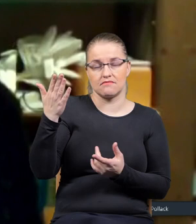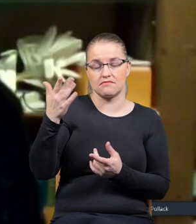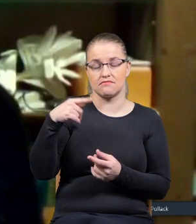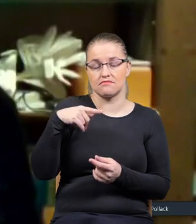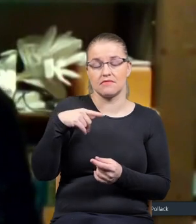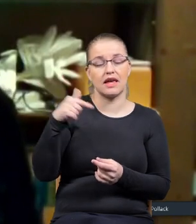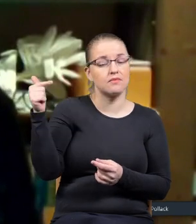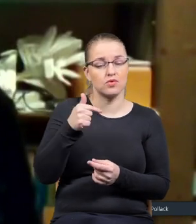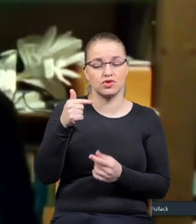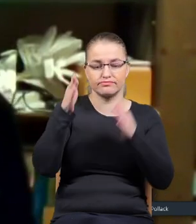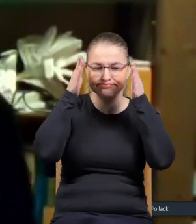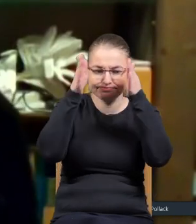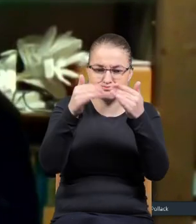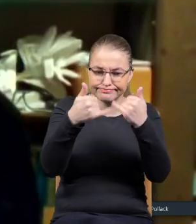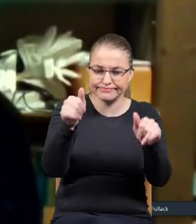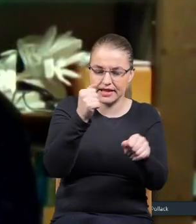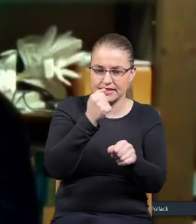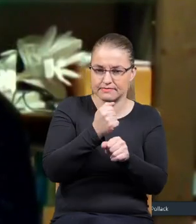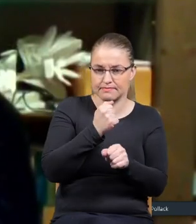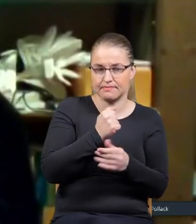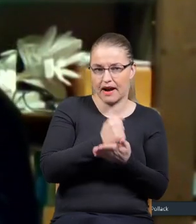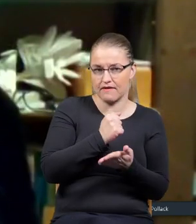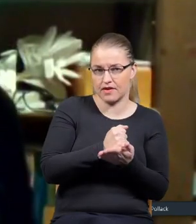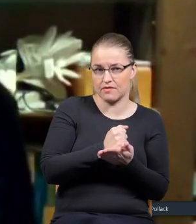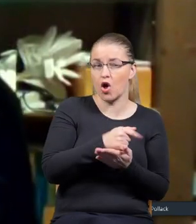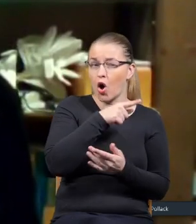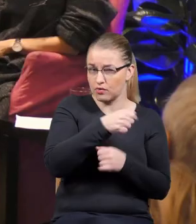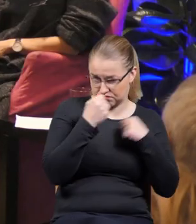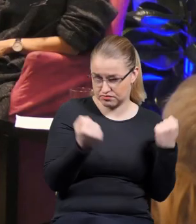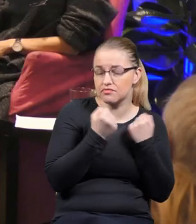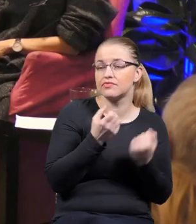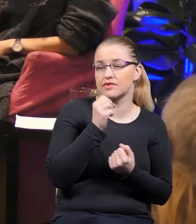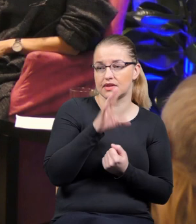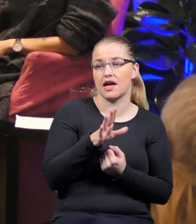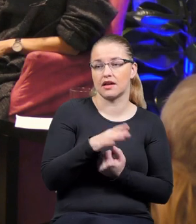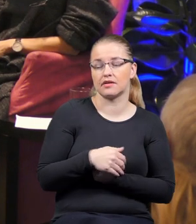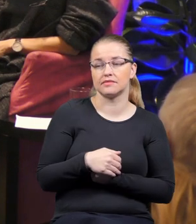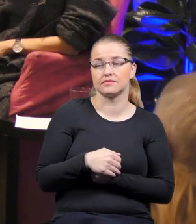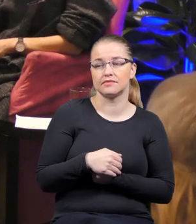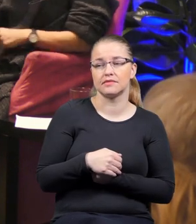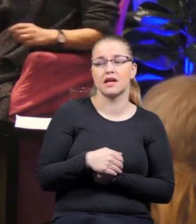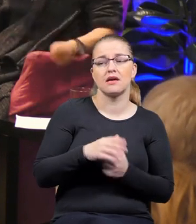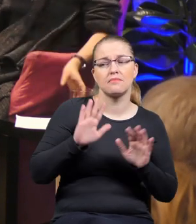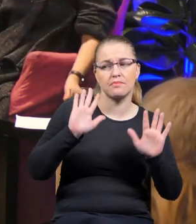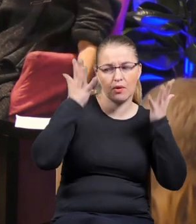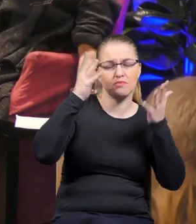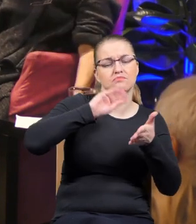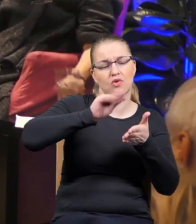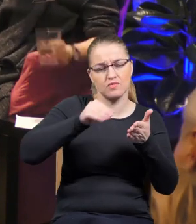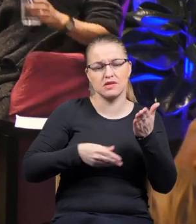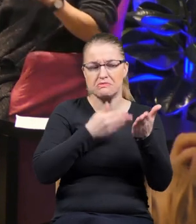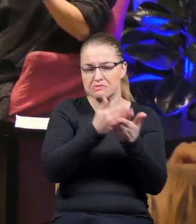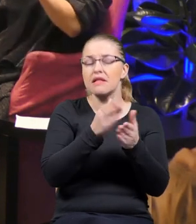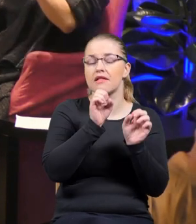się skupić na innej sprawach, on jest zaangażowany, nie ukrywam, podpisze i protestuje i tak dalej,